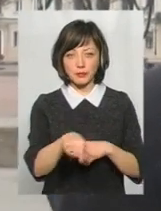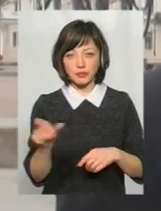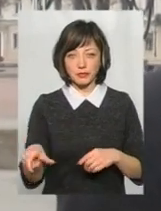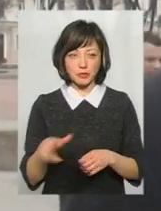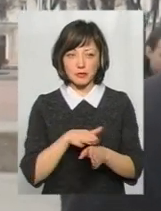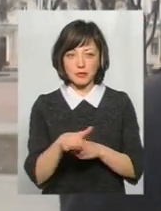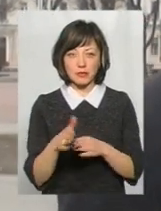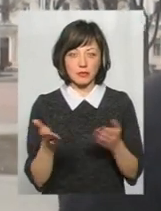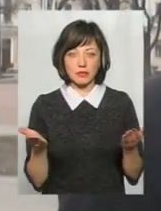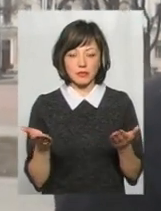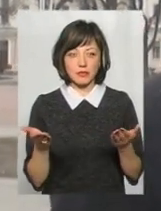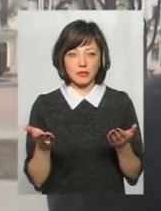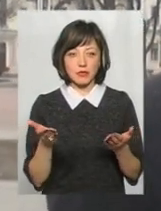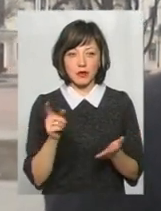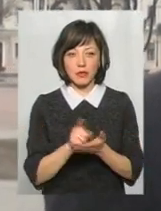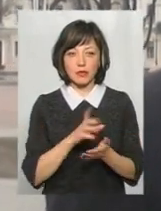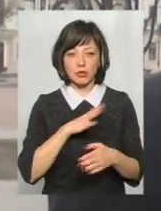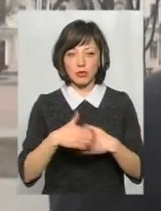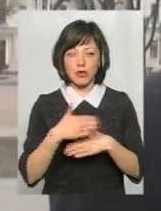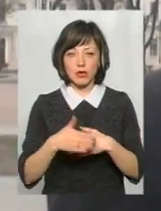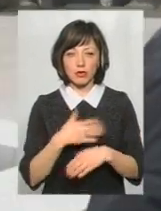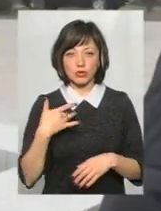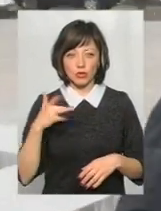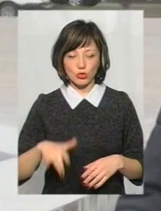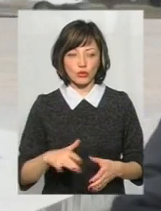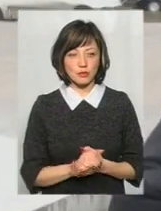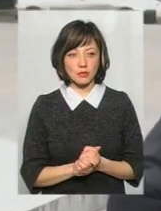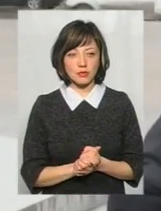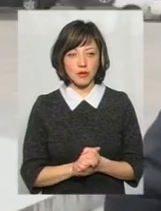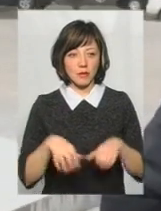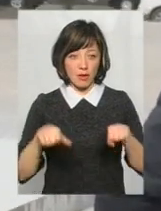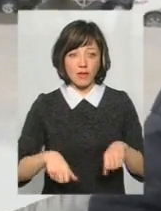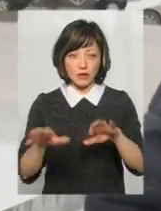та річ, яка має бути покарана, досить жорстко. Права забивати.